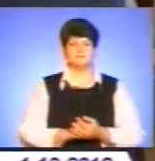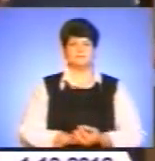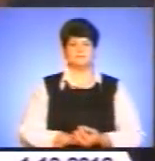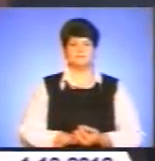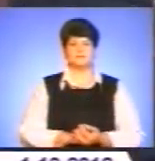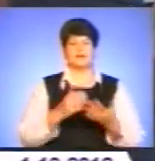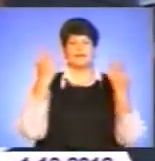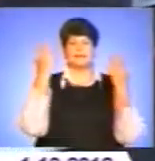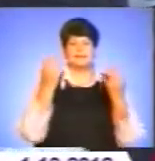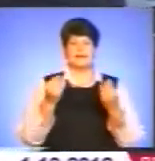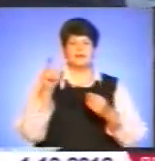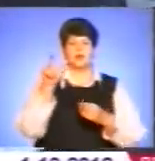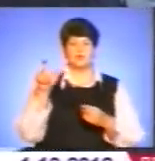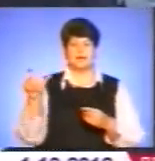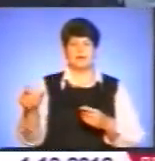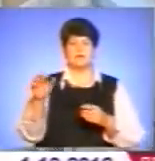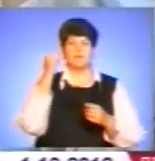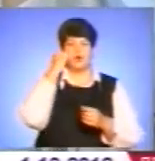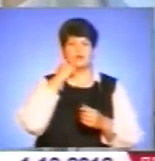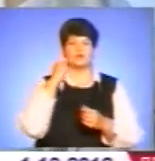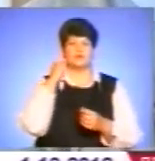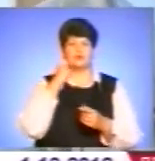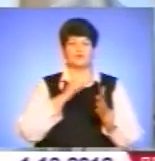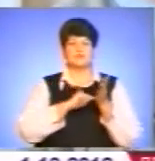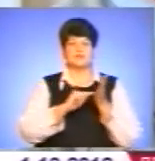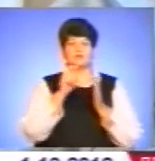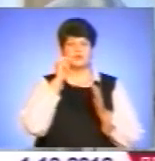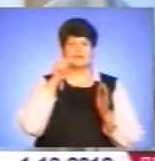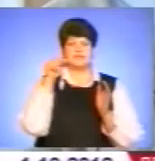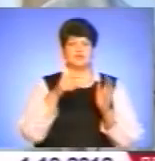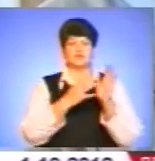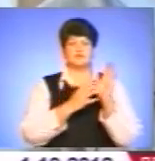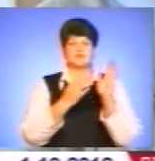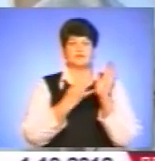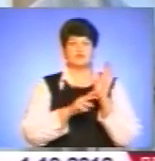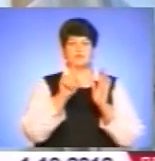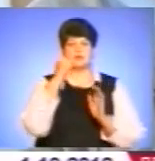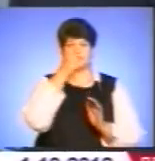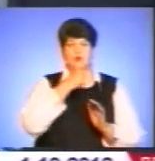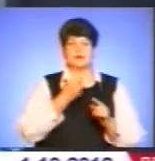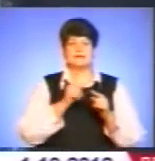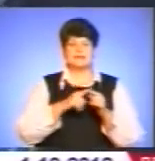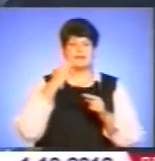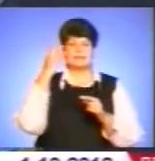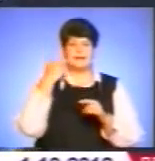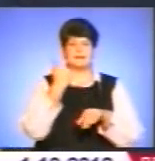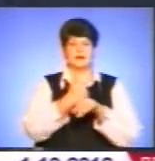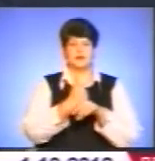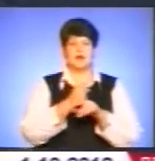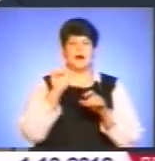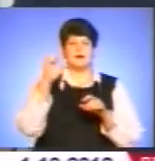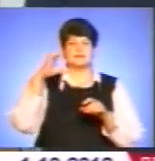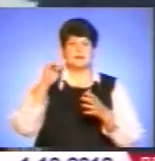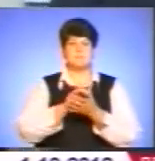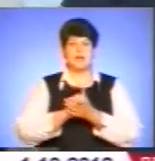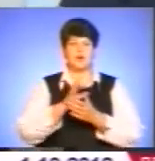День людей похилого віку відзначають в Україні з 1991 року. Це ідея Генеральної асамблеї ООН. Передбачає